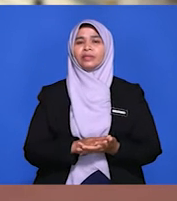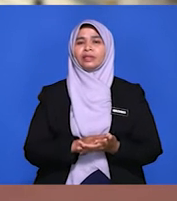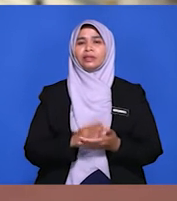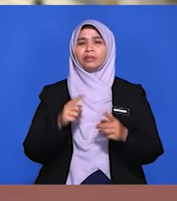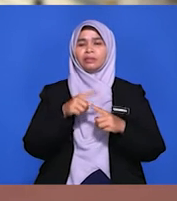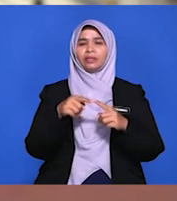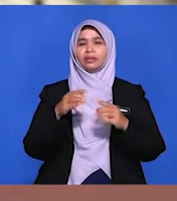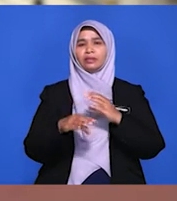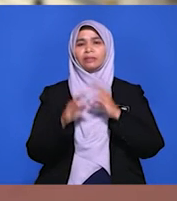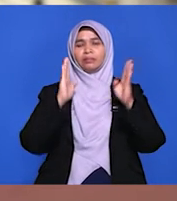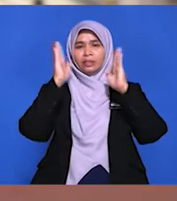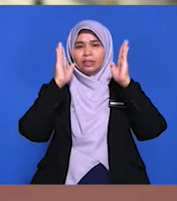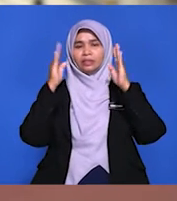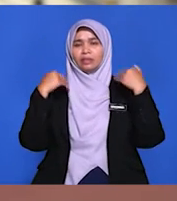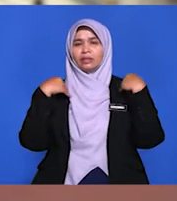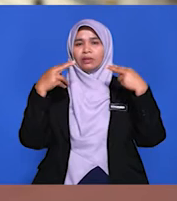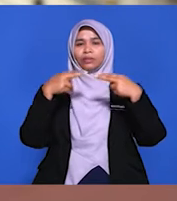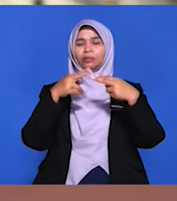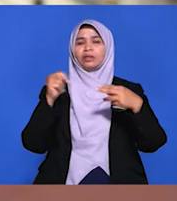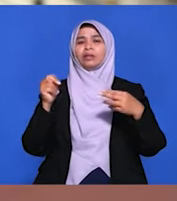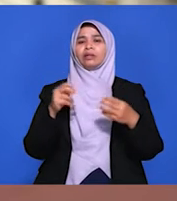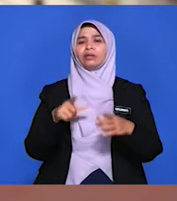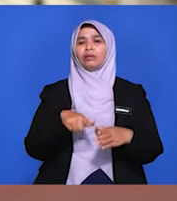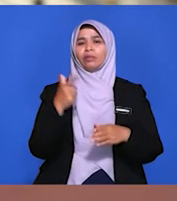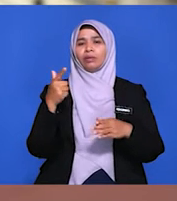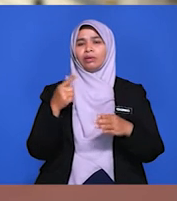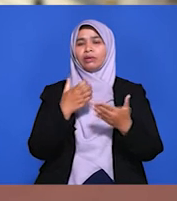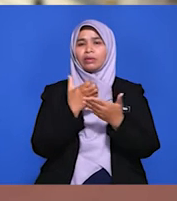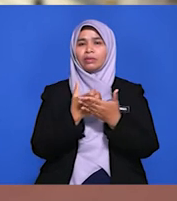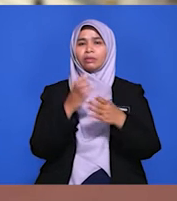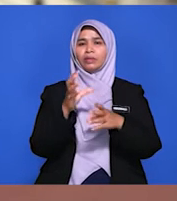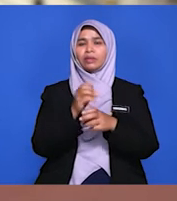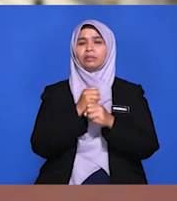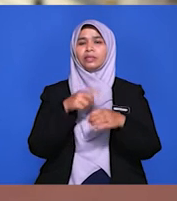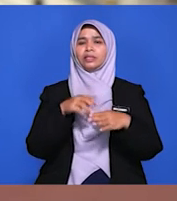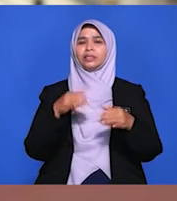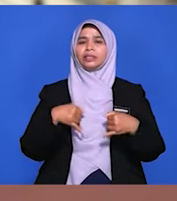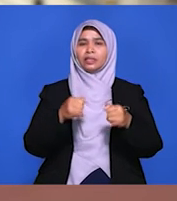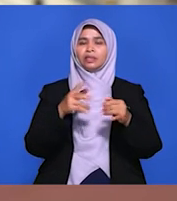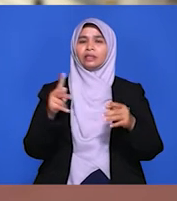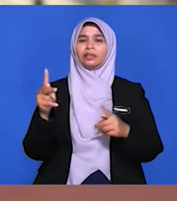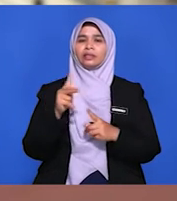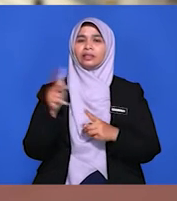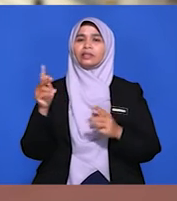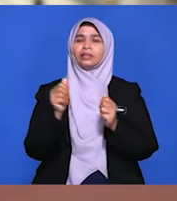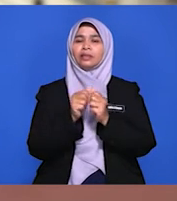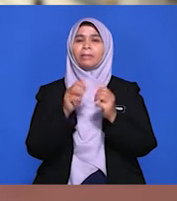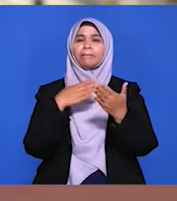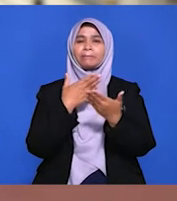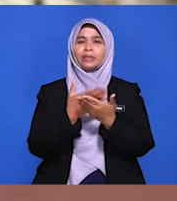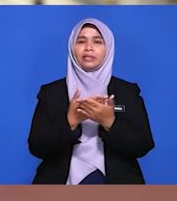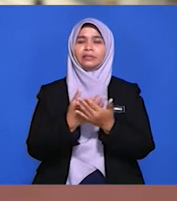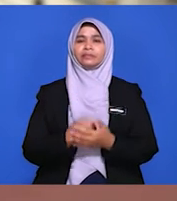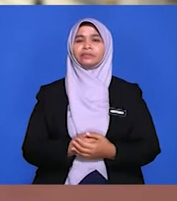mengadakan hubungan luar, kerjasama ekonomi boleh dijalankan dengan lancar. Bantuan ekonomi daripada